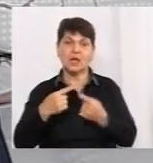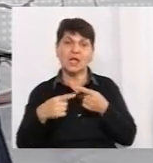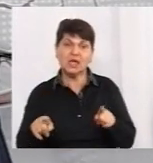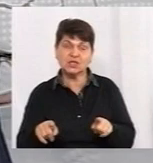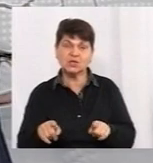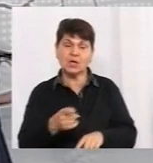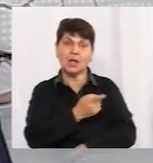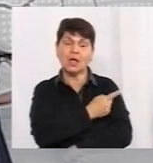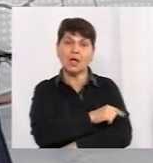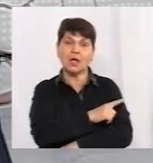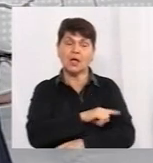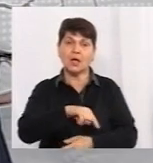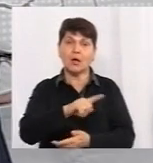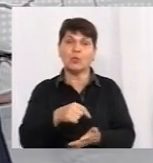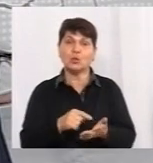була швидка,